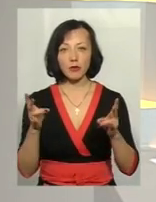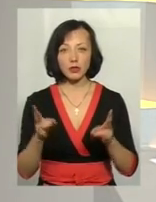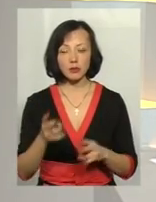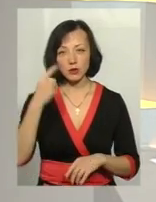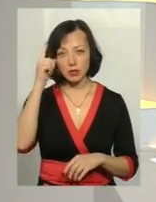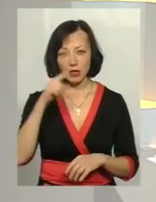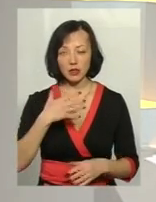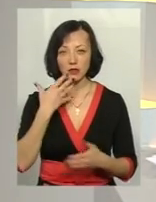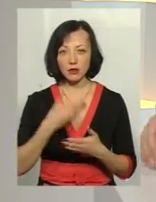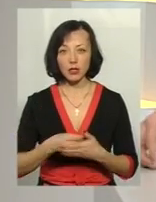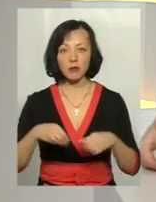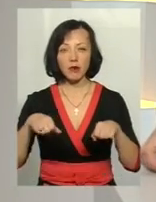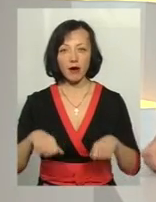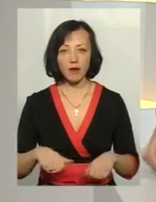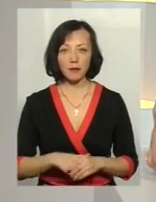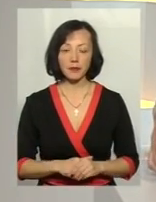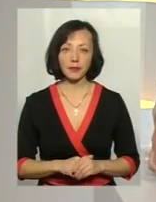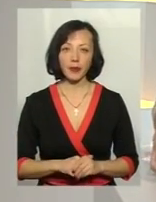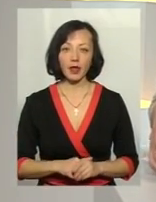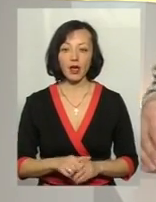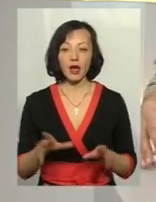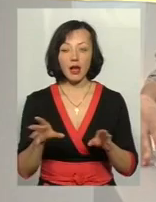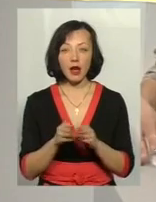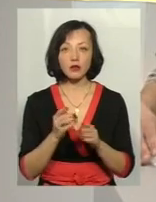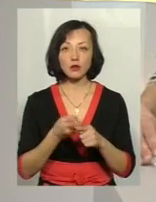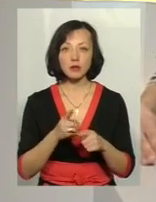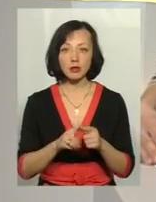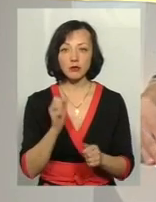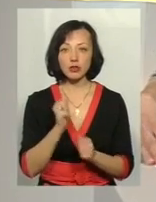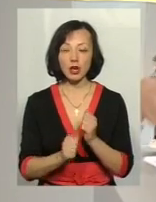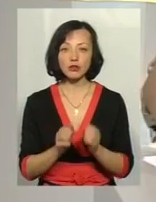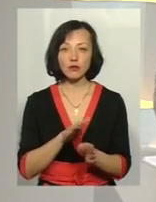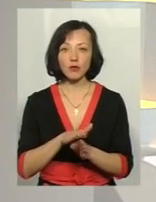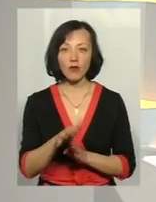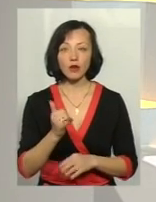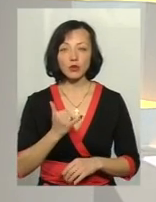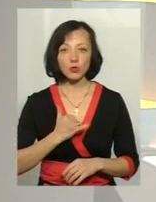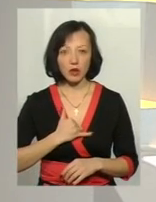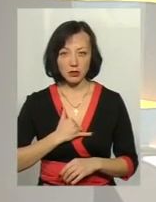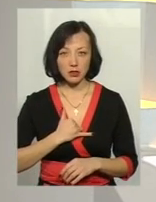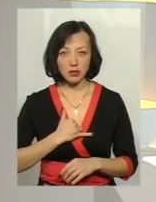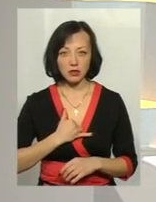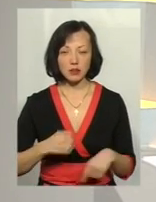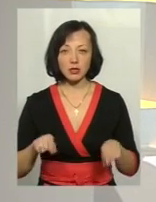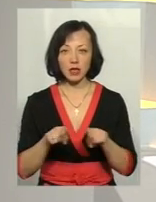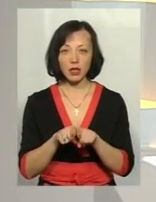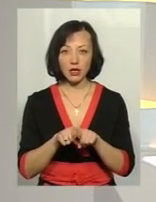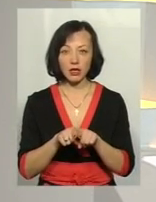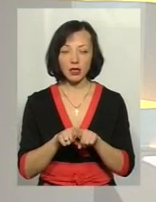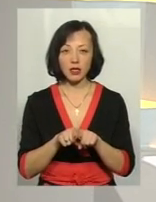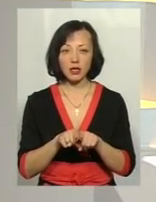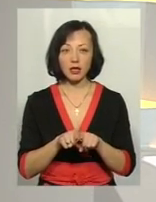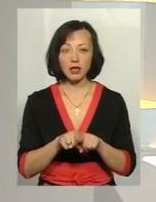знати свої права. Разом з тим, часто відбувається, скажімо, в нас такий спрацьовий